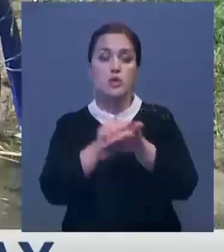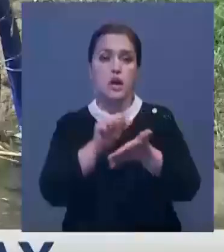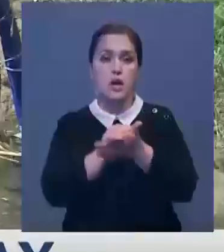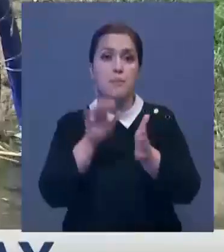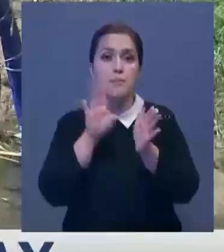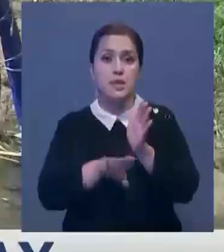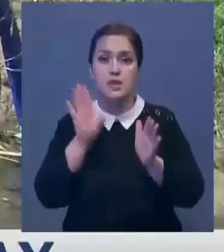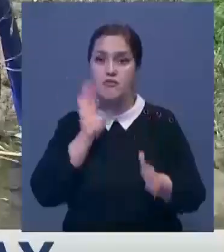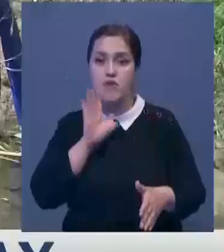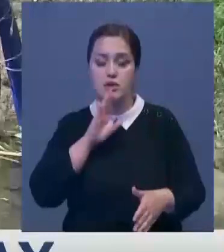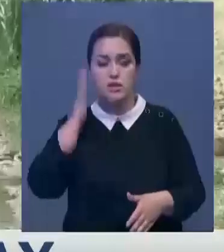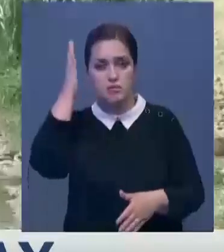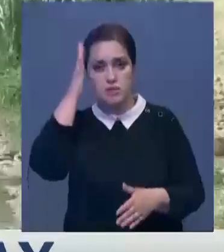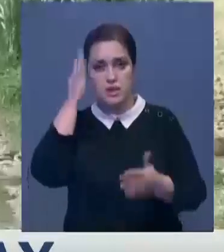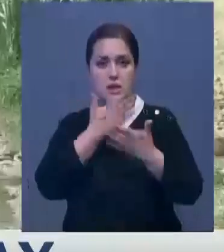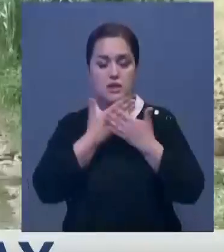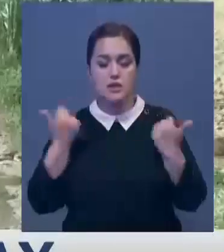влаги бессмысленно, говорят люди.